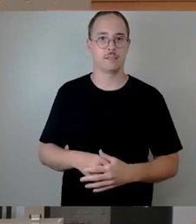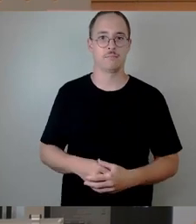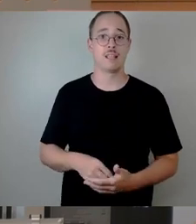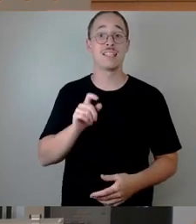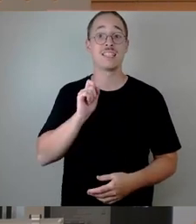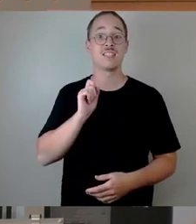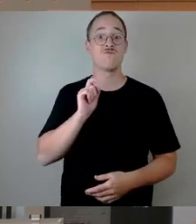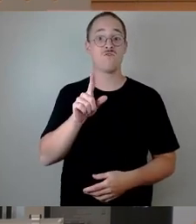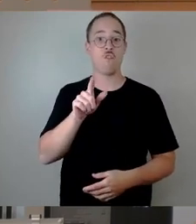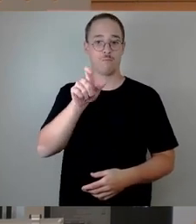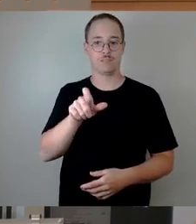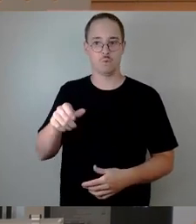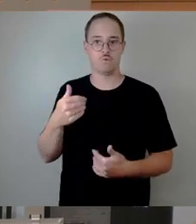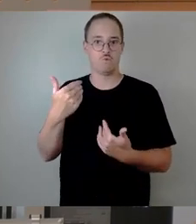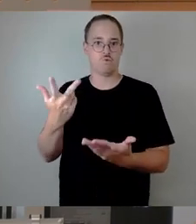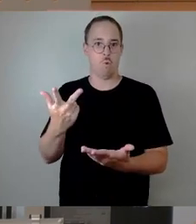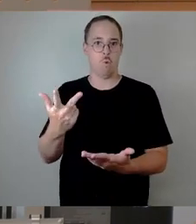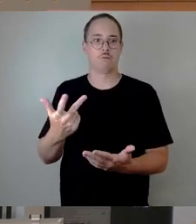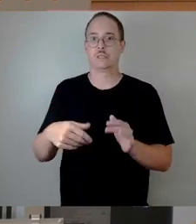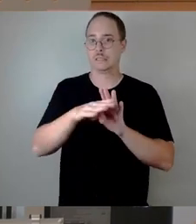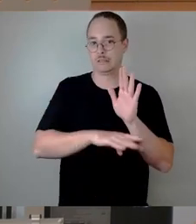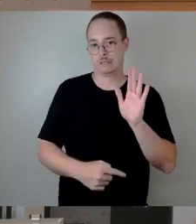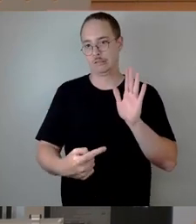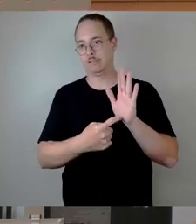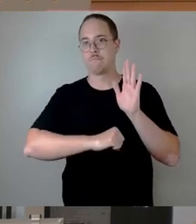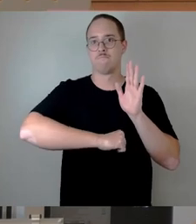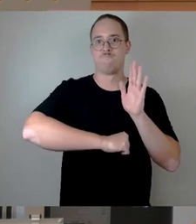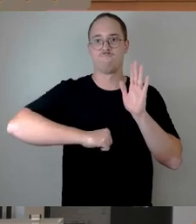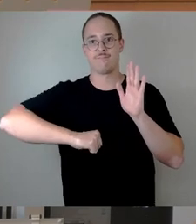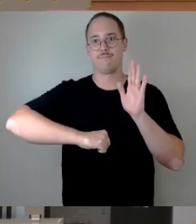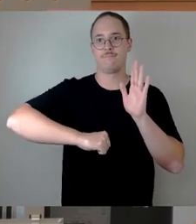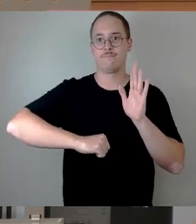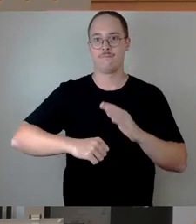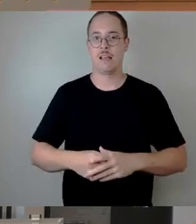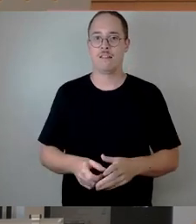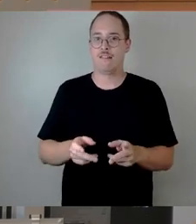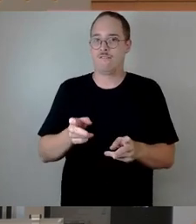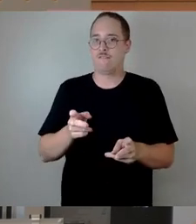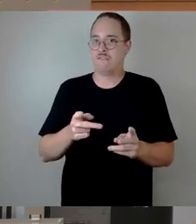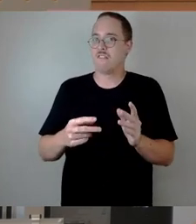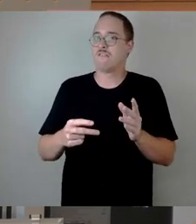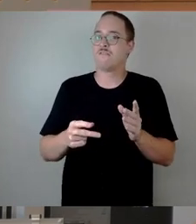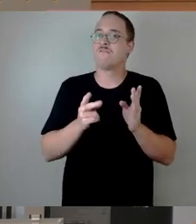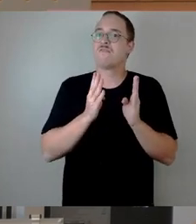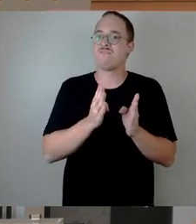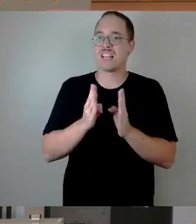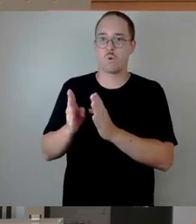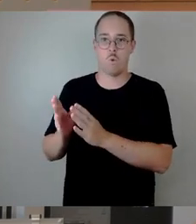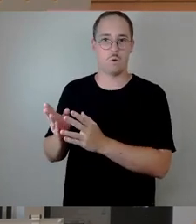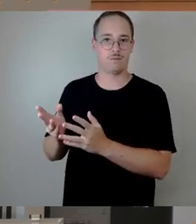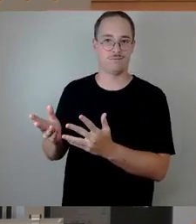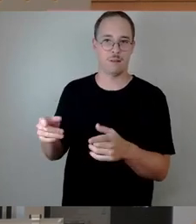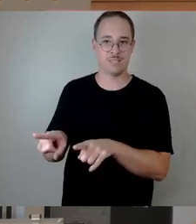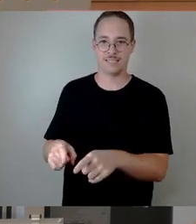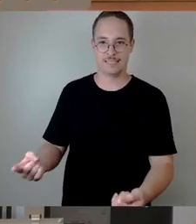einfach für rechtswidrig. Zumindest der mit der Satzung nicht kompatibel. Nun, dann habe ich einfach alle anderen Größen durchgerechnet. Und in der